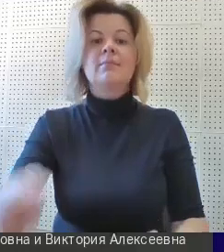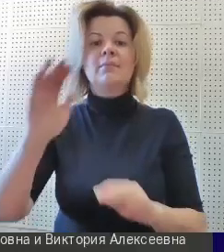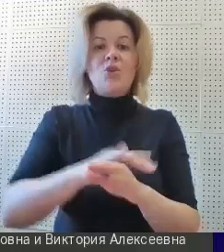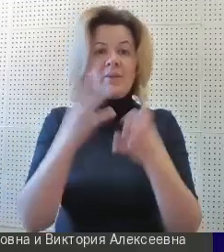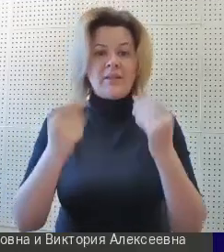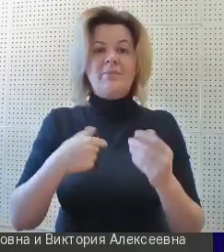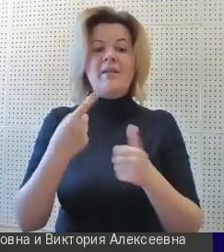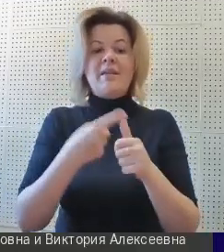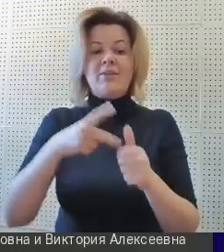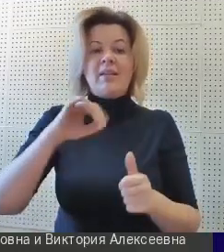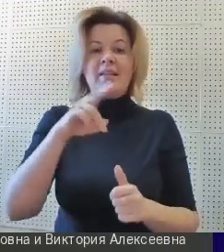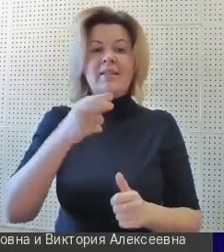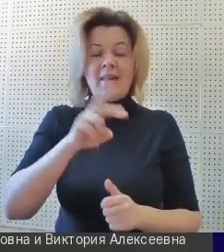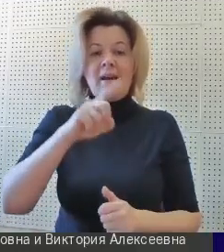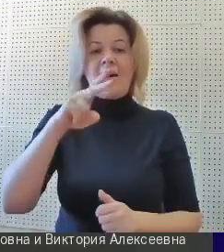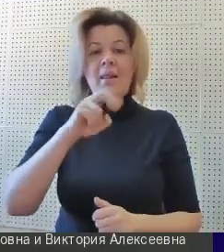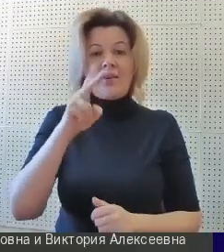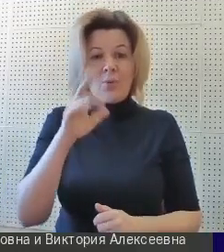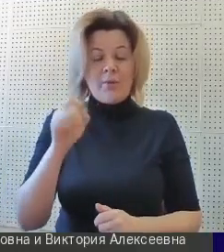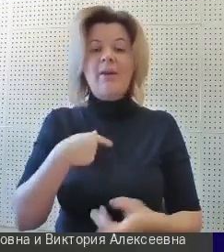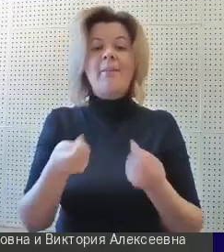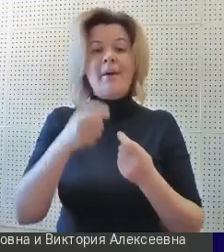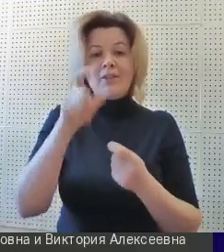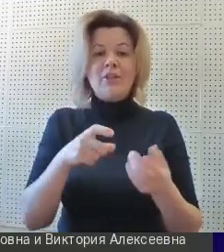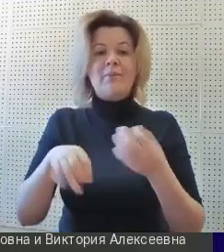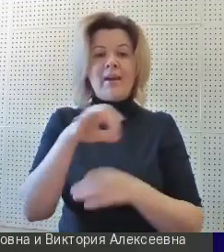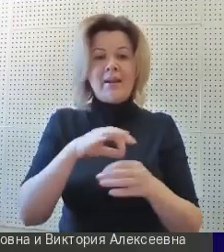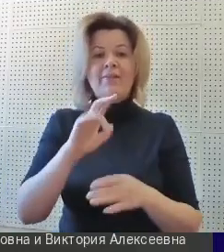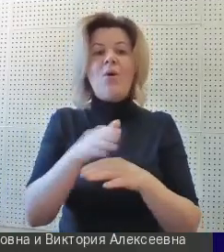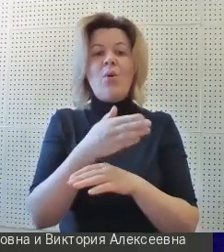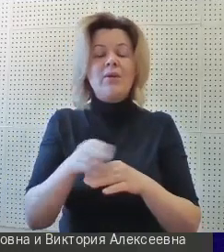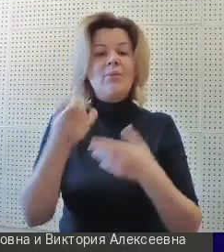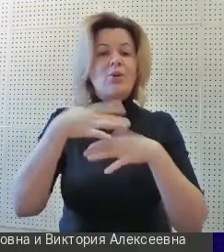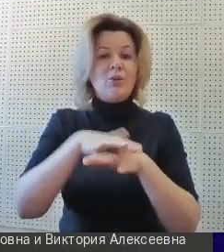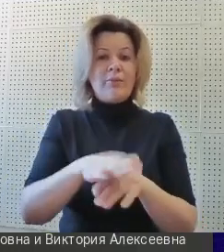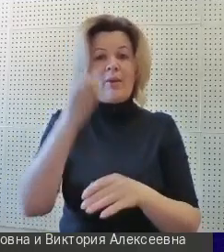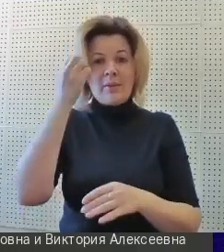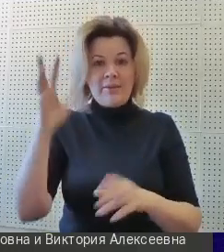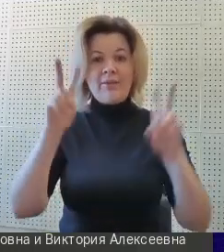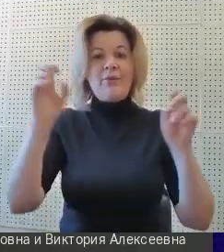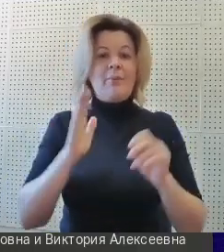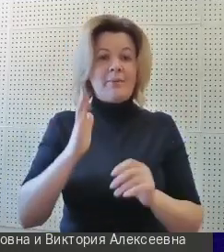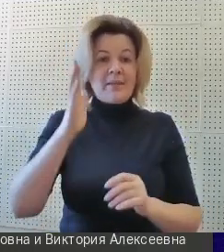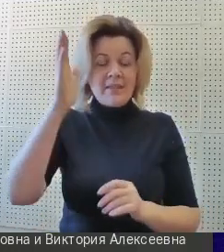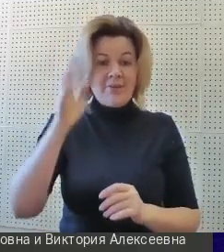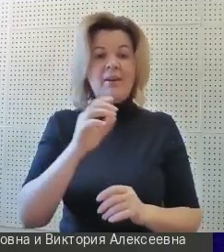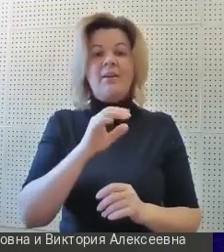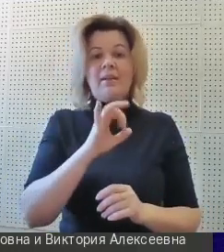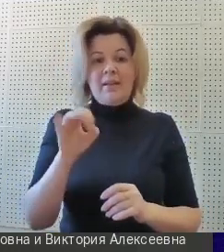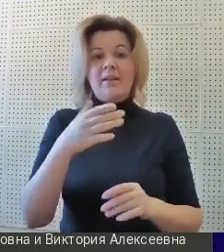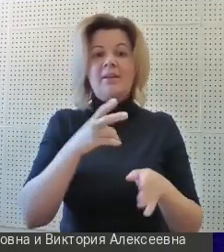Меня зовут Лидия Холодкова, я менеджер проекта в отделе по инклюзивному образованию РОИ